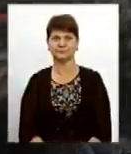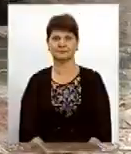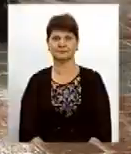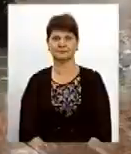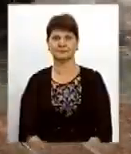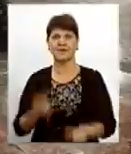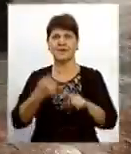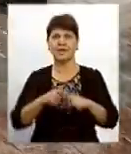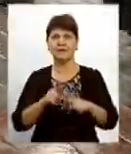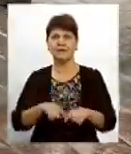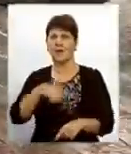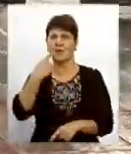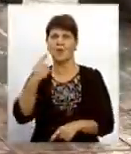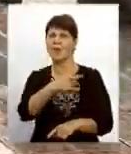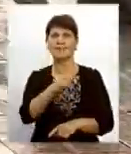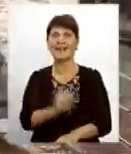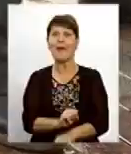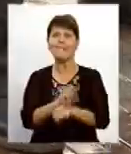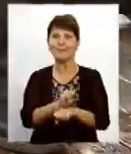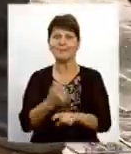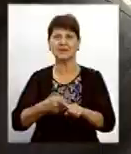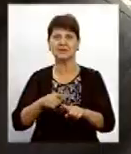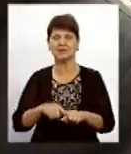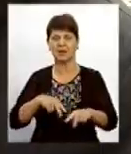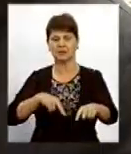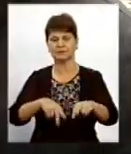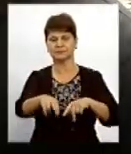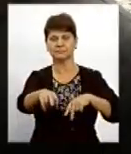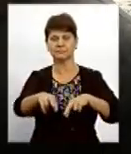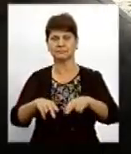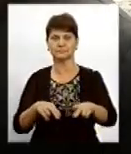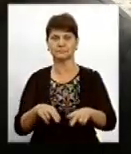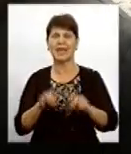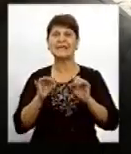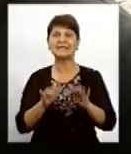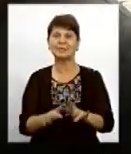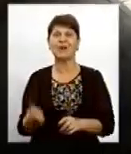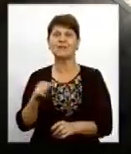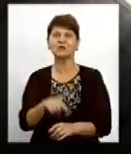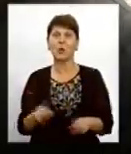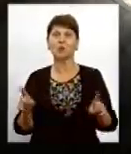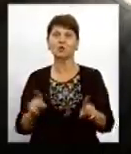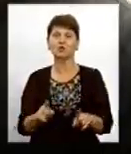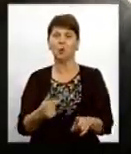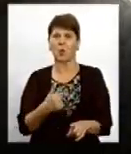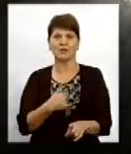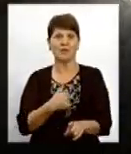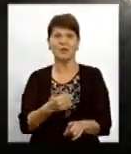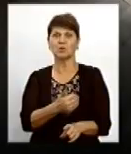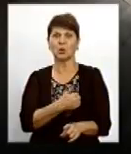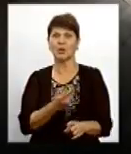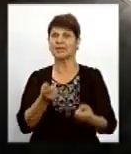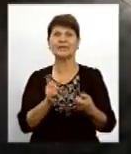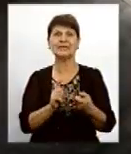Це грубо говорений мітинг, ми просто переходимо в пішкодний перехід. Справа в тому, що нас не хочуть